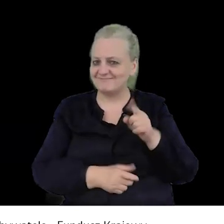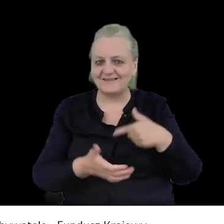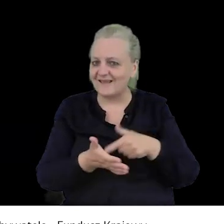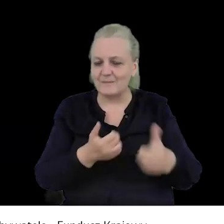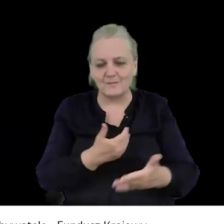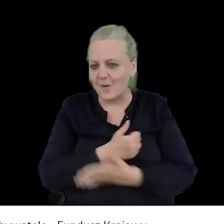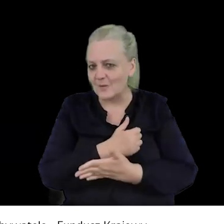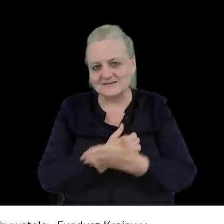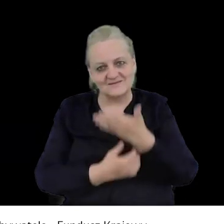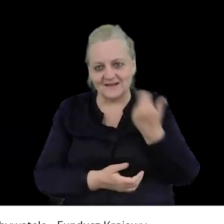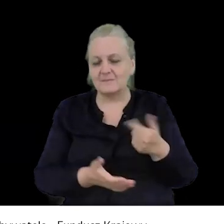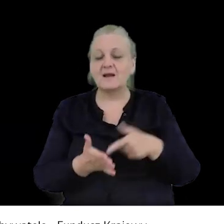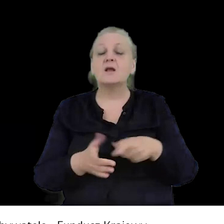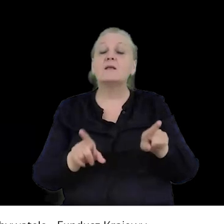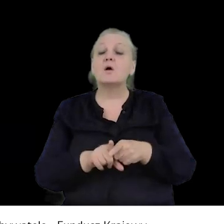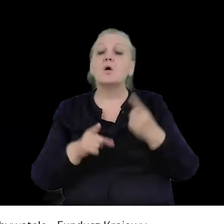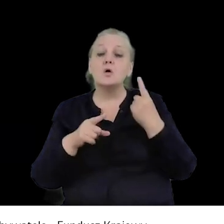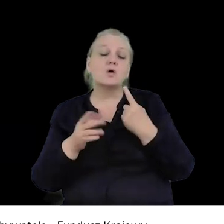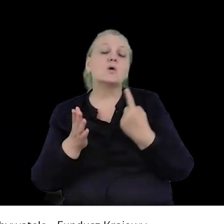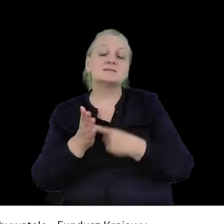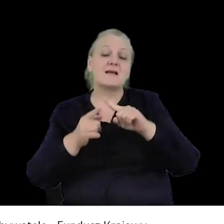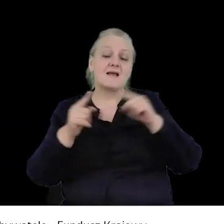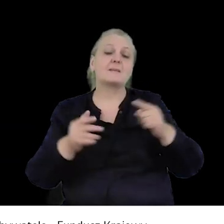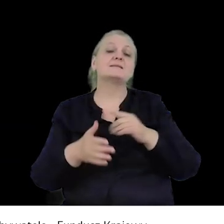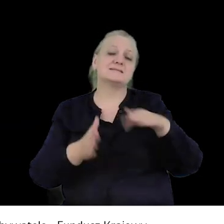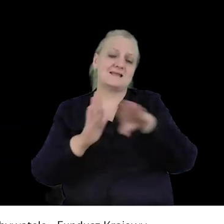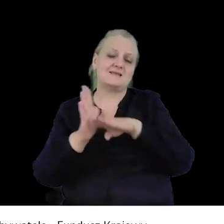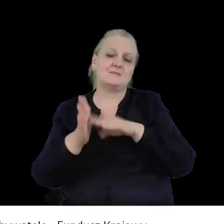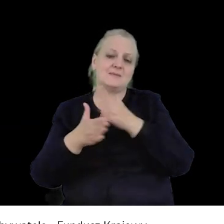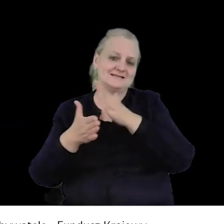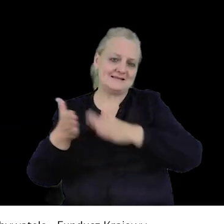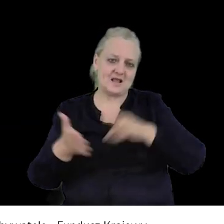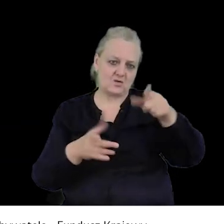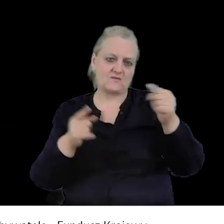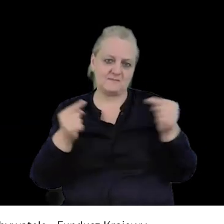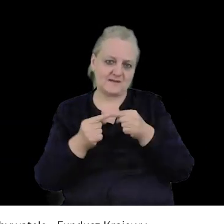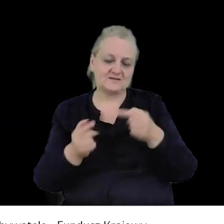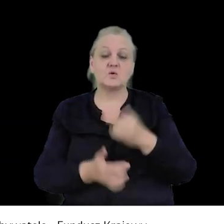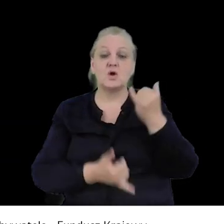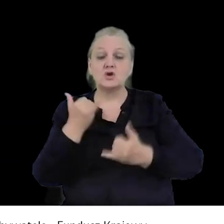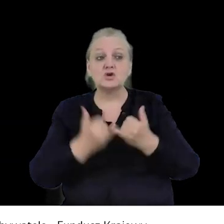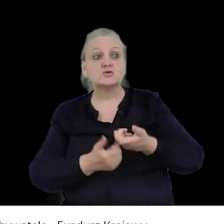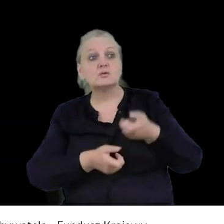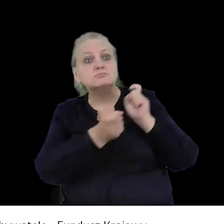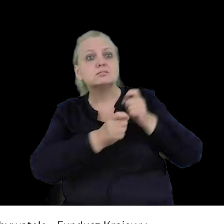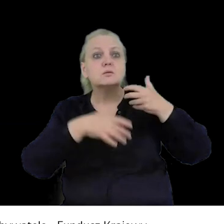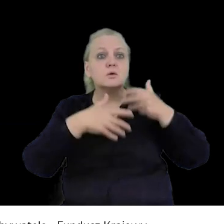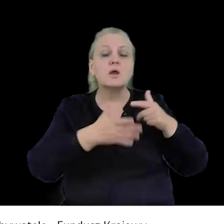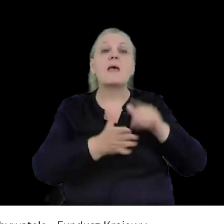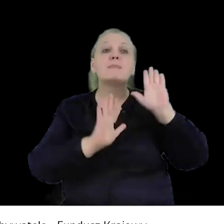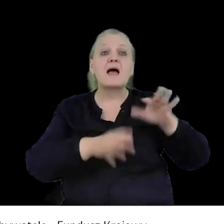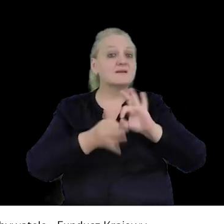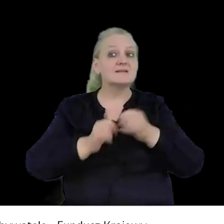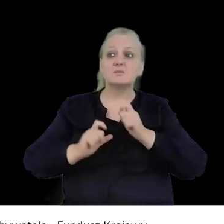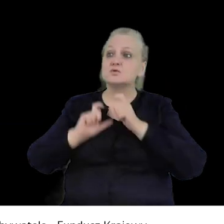elementem standardów międzynarodowych i tego, że jeżeli pójdziemy gdzieś wraktystować i nawet jeżeli nie zgłosimy